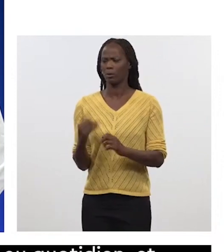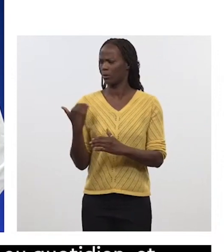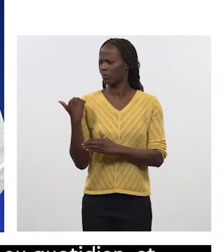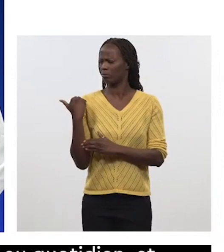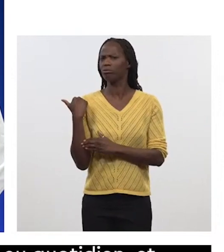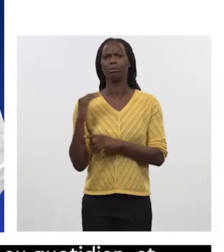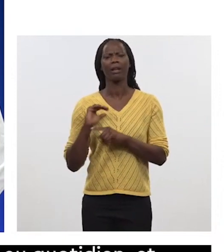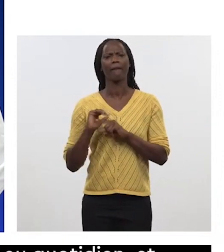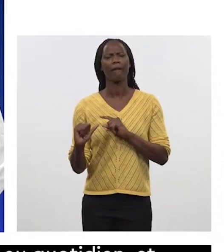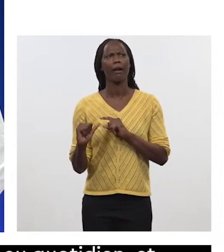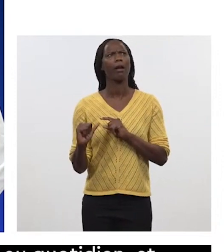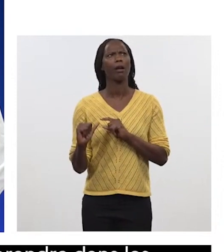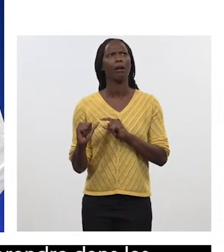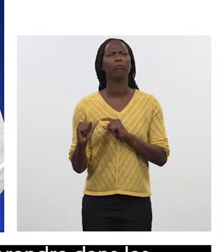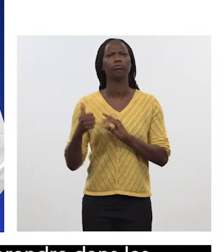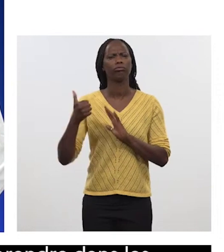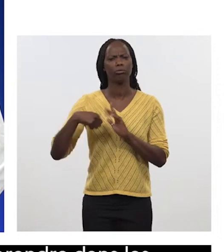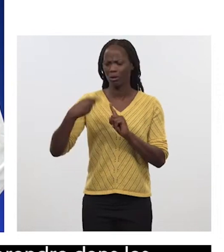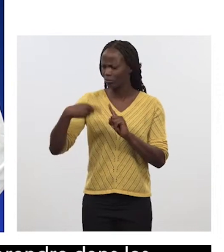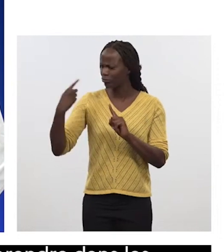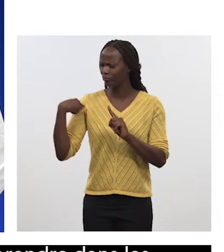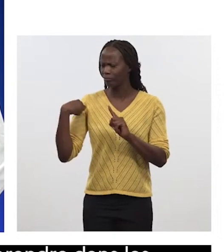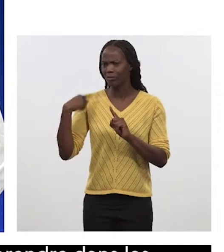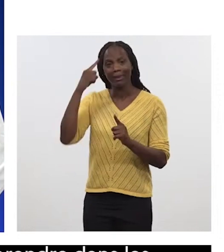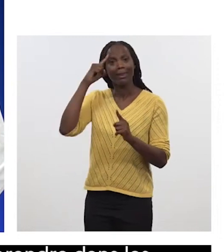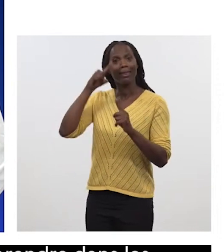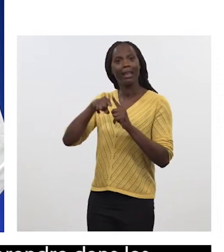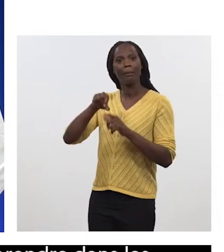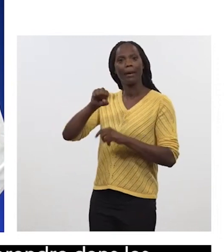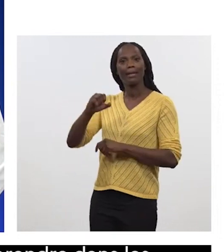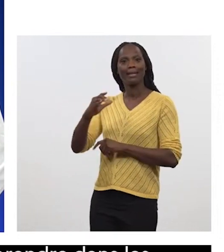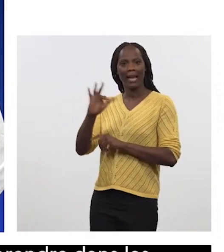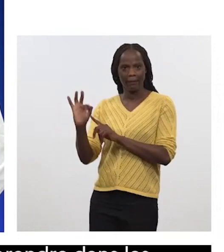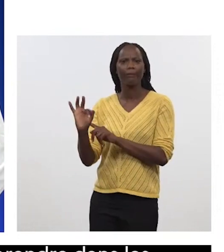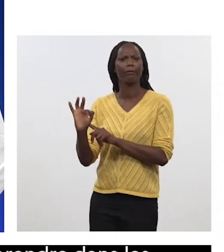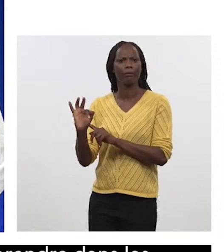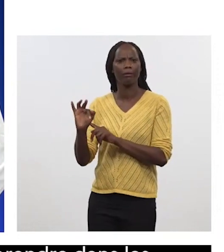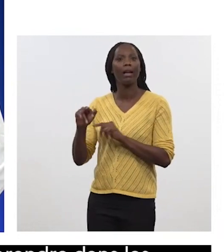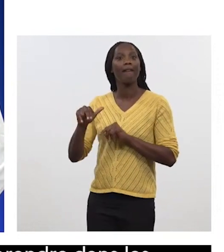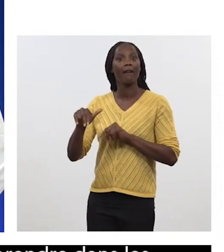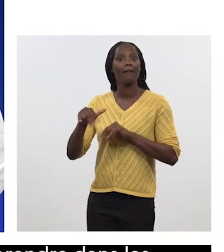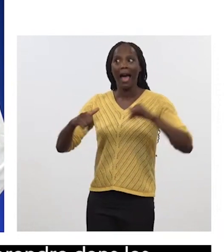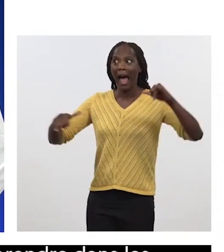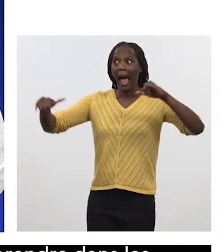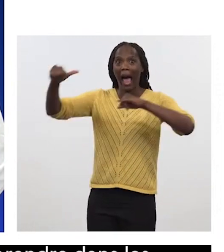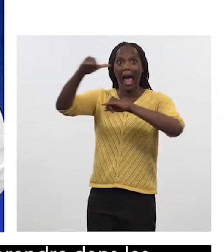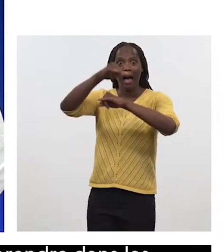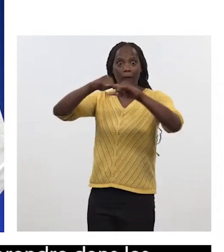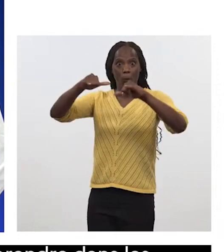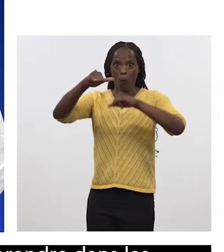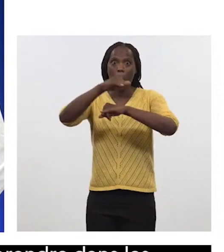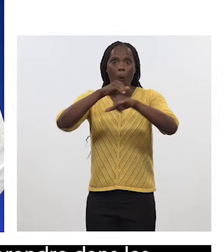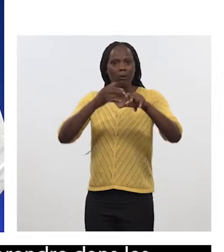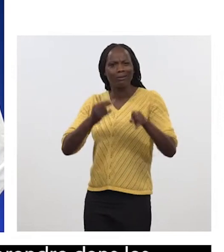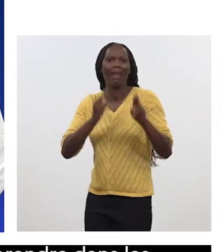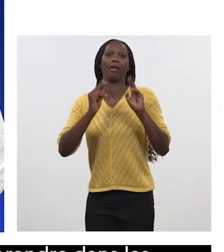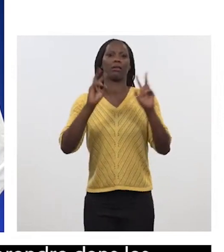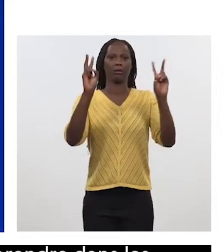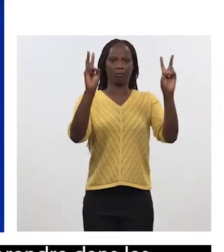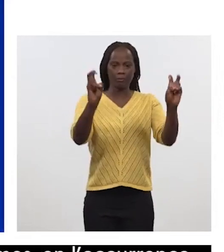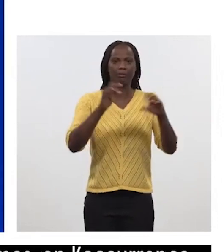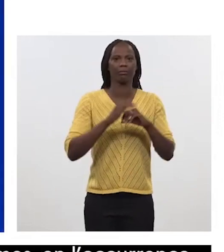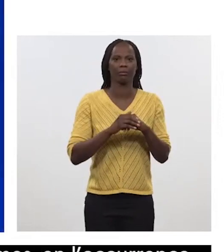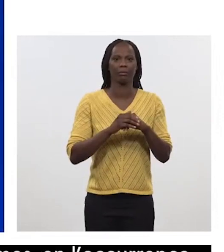maintenant de cela quelques mois sur le SCAF, futur avion de chasse, successeur pour nous